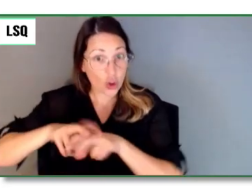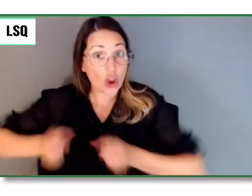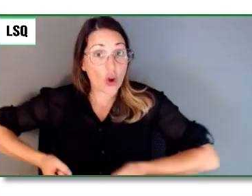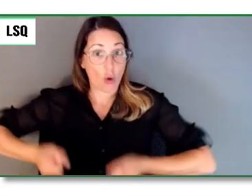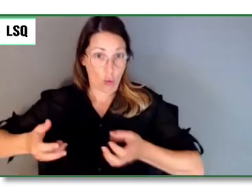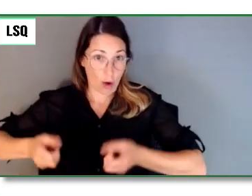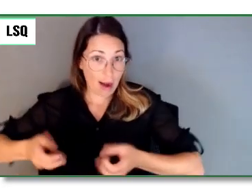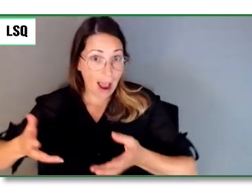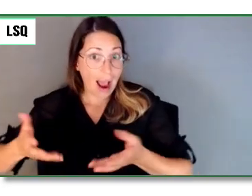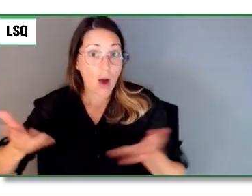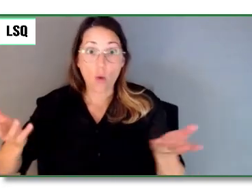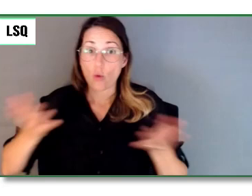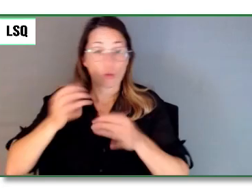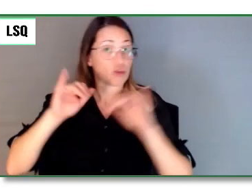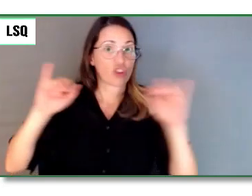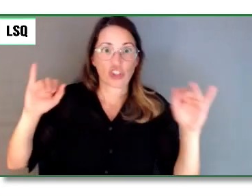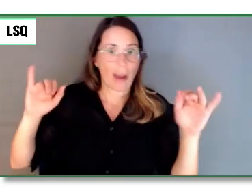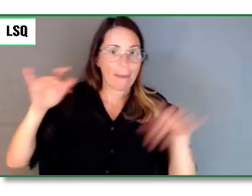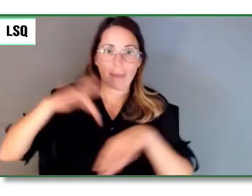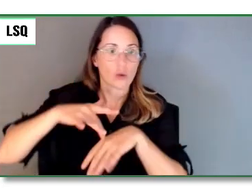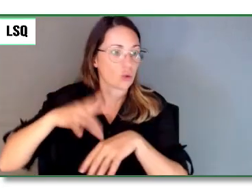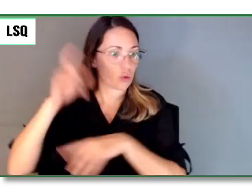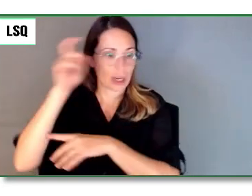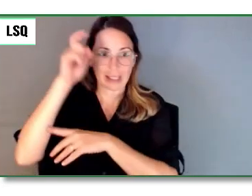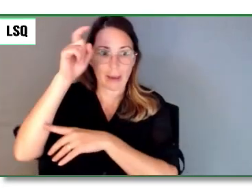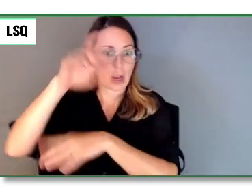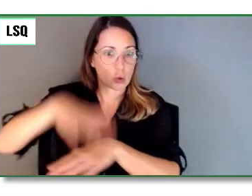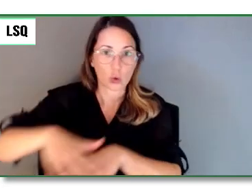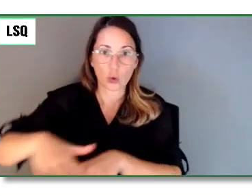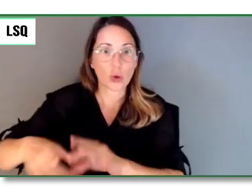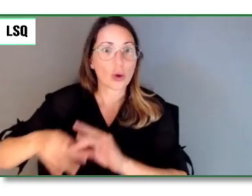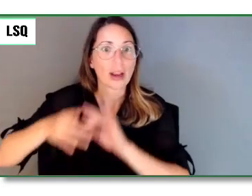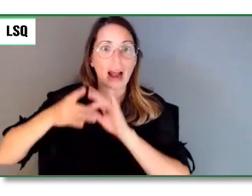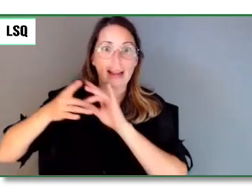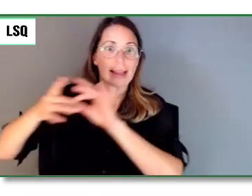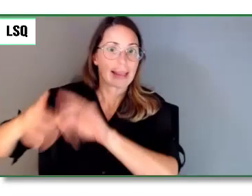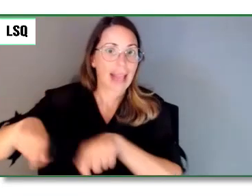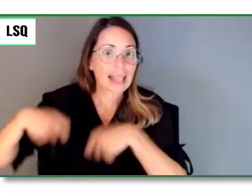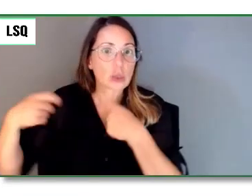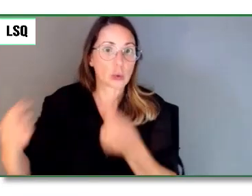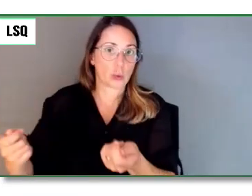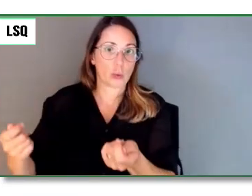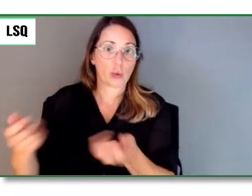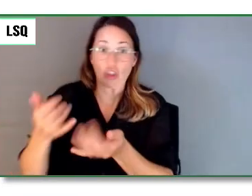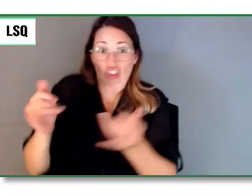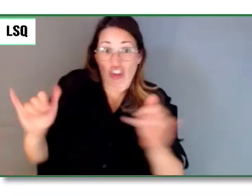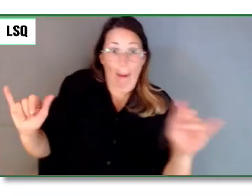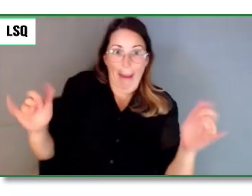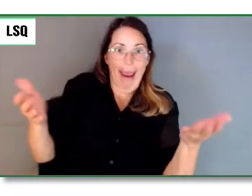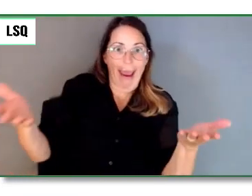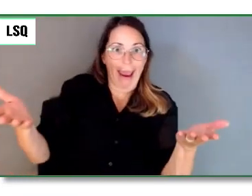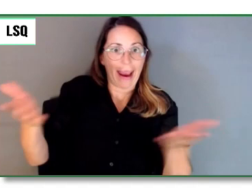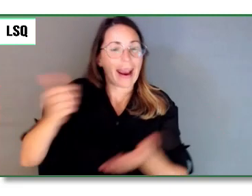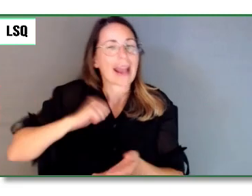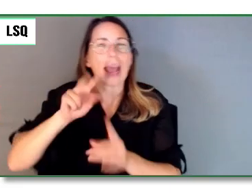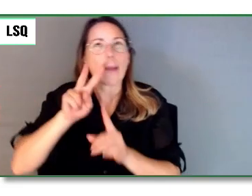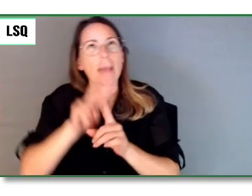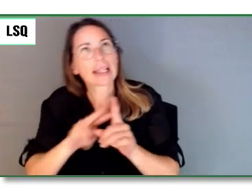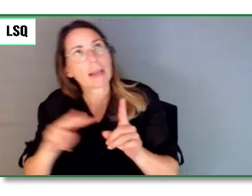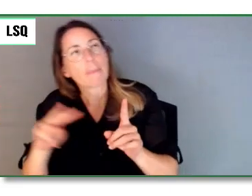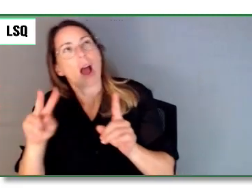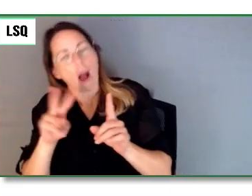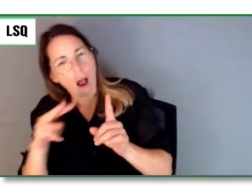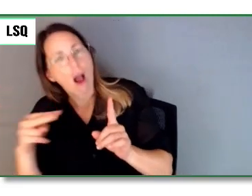donc d'avoir davantage de perception par cet exercice. Puis, nous passons